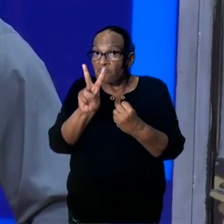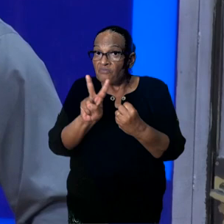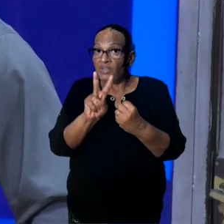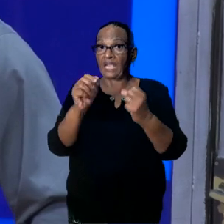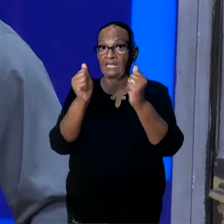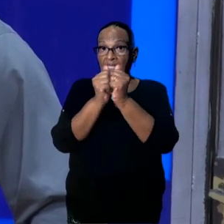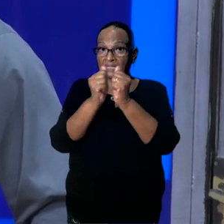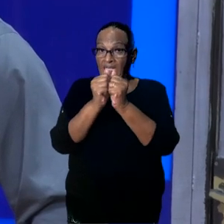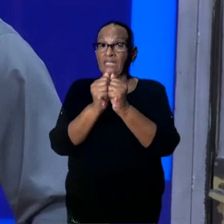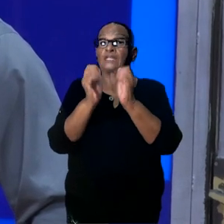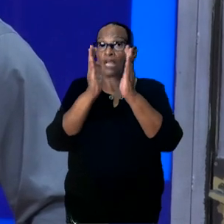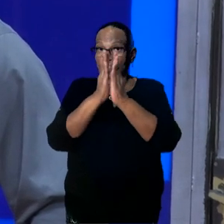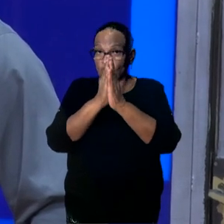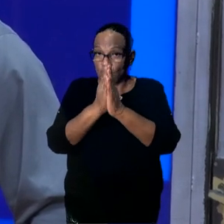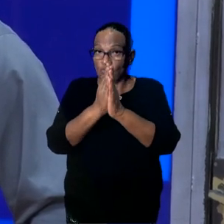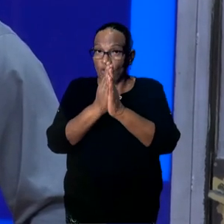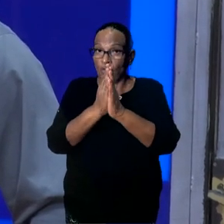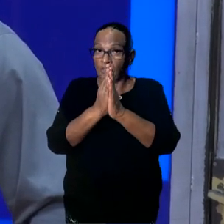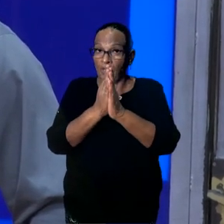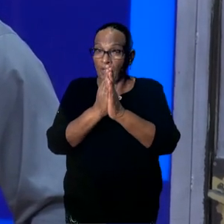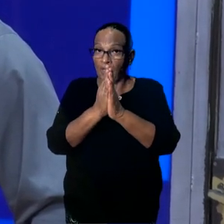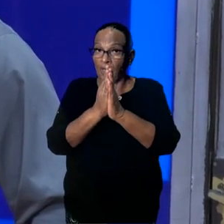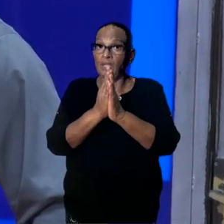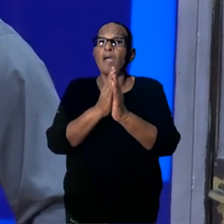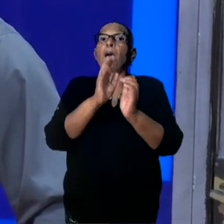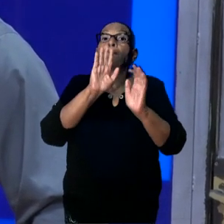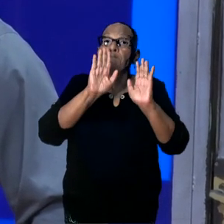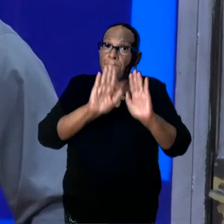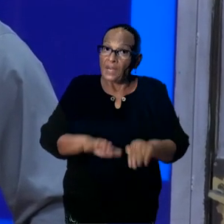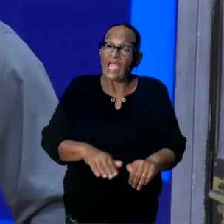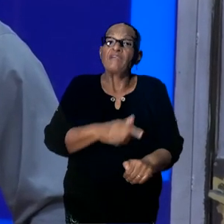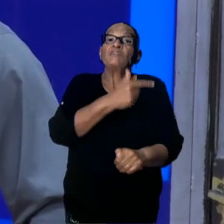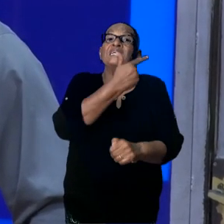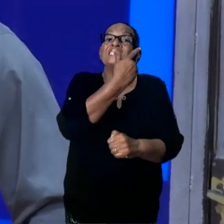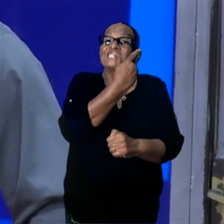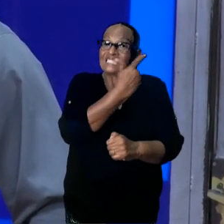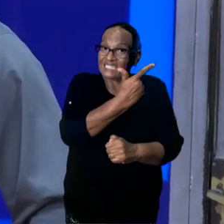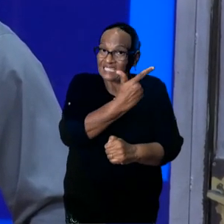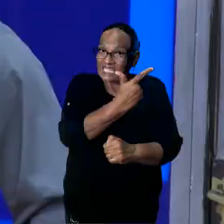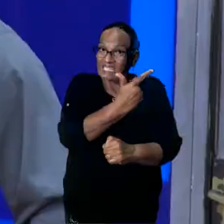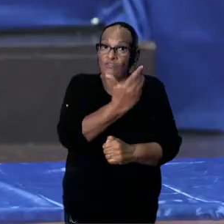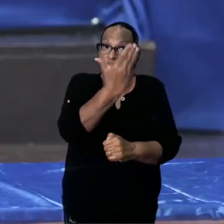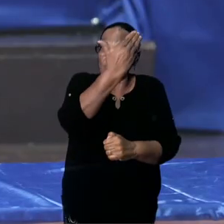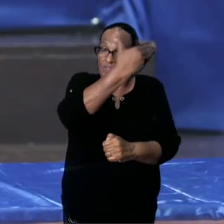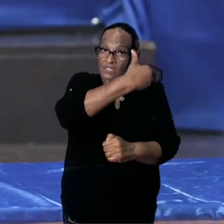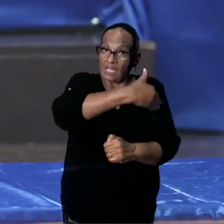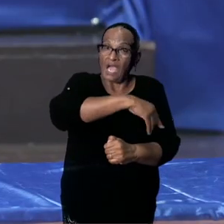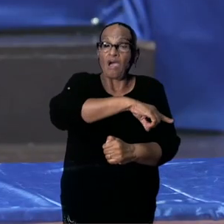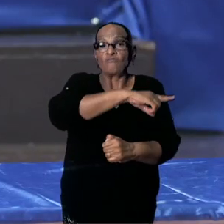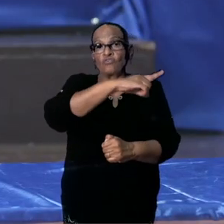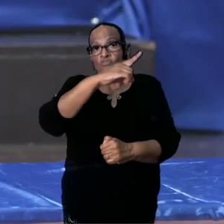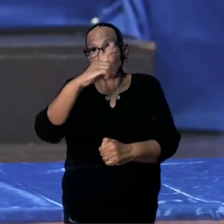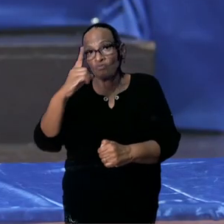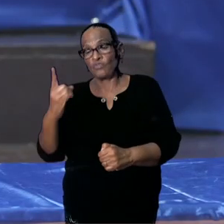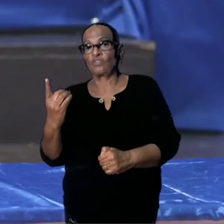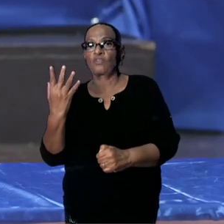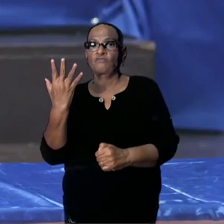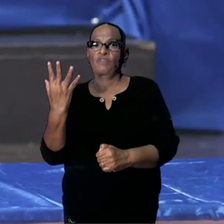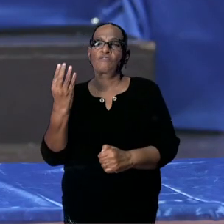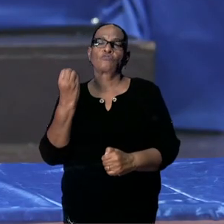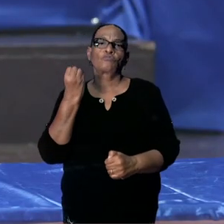zaterdag en zondag, blijft 7 uur tot 5 uur in de ochtend. Dus nogmaals,